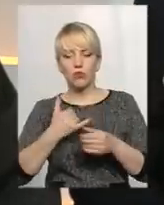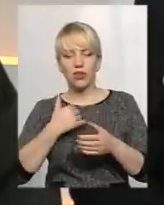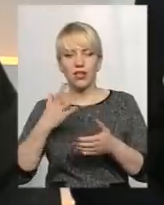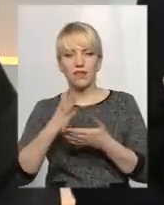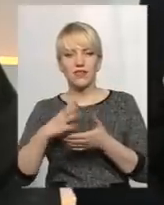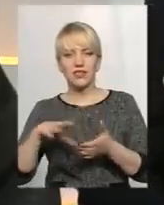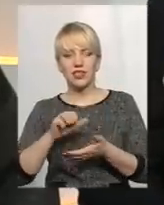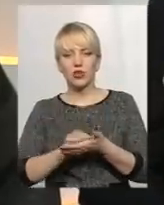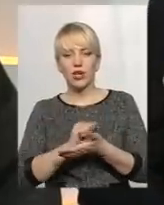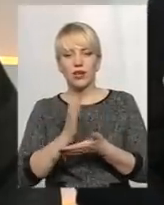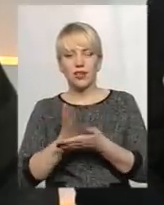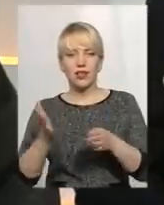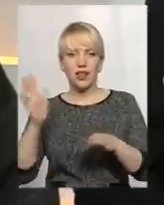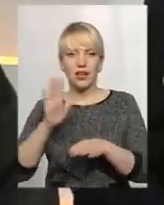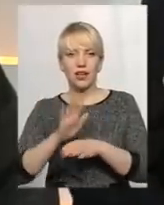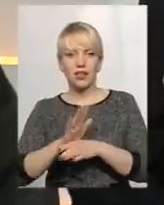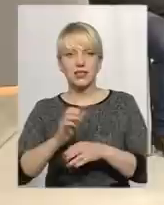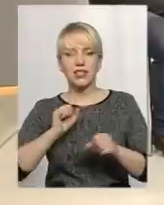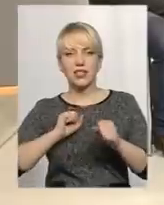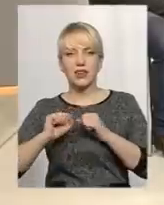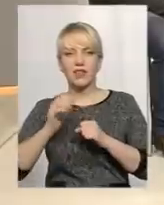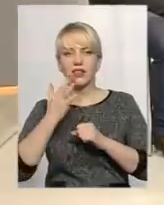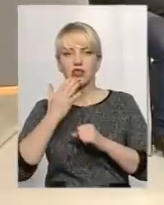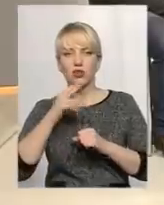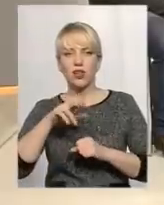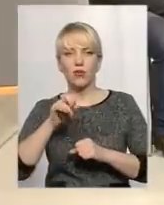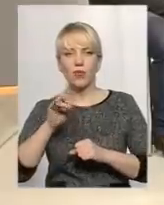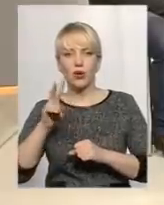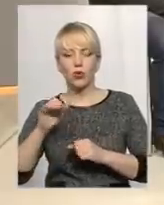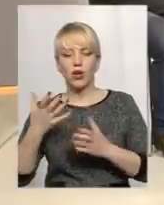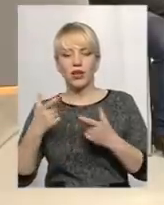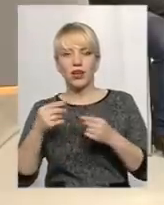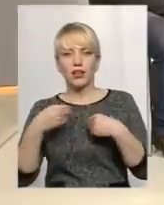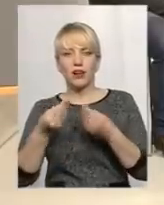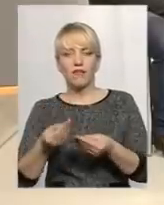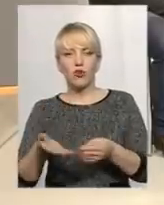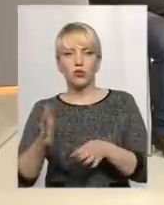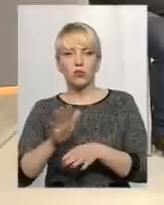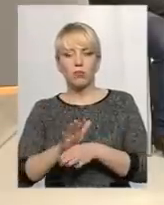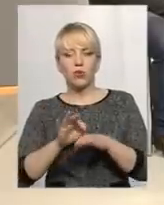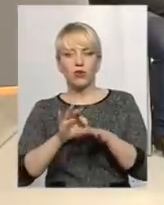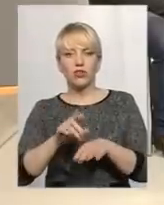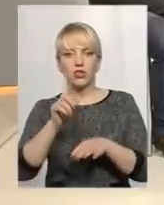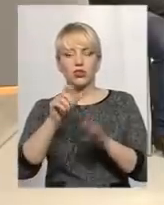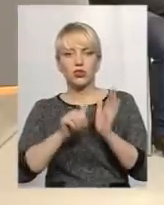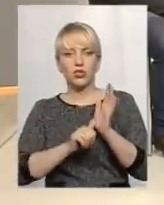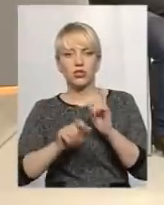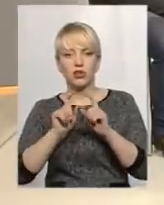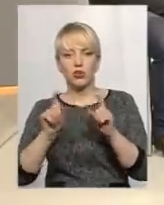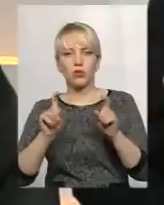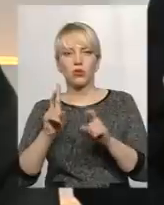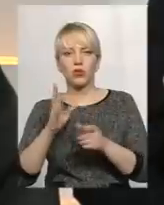Є наказ керівника Національного природного парку, де він дав розпорядження провести 160 об'єктів, які на